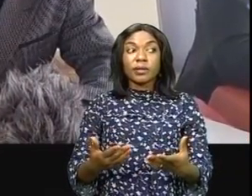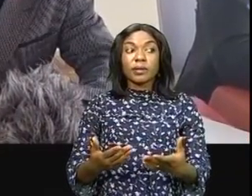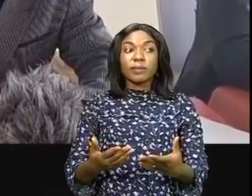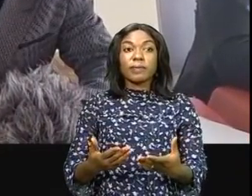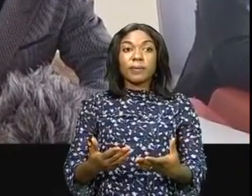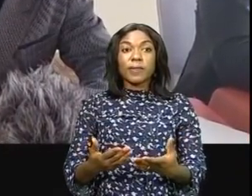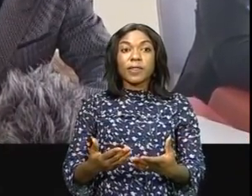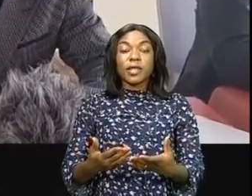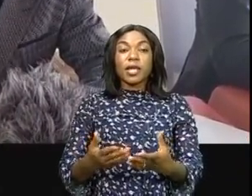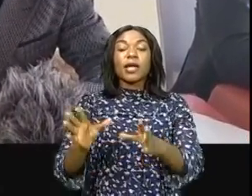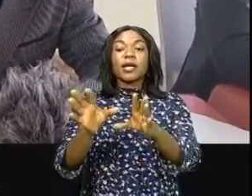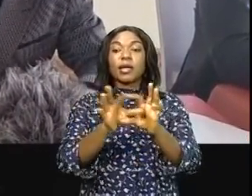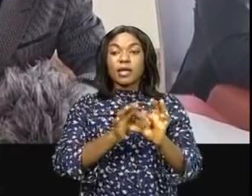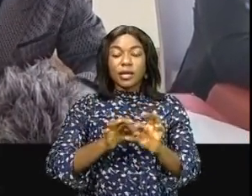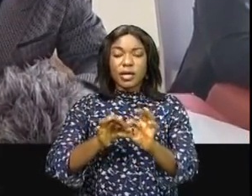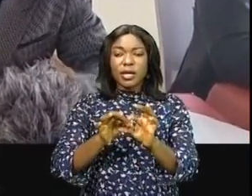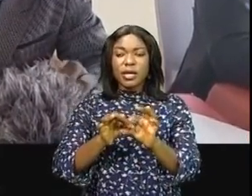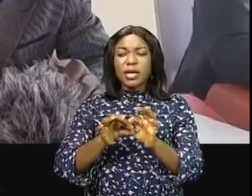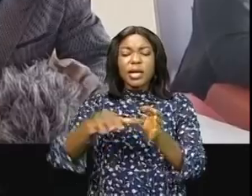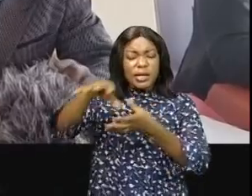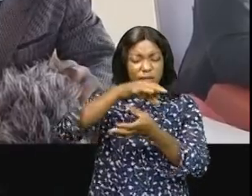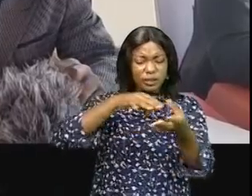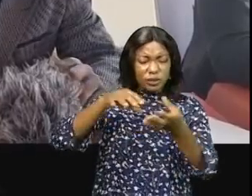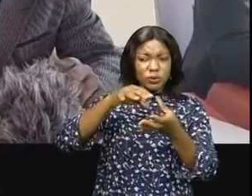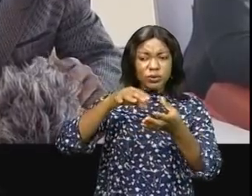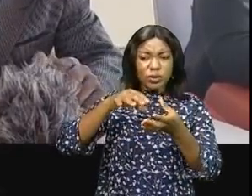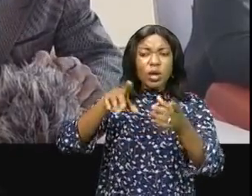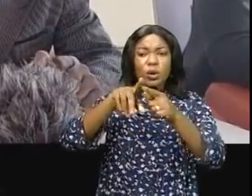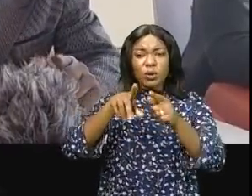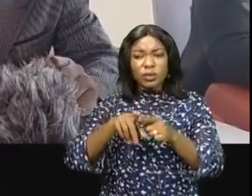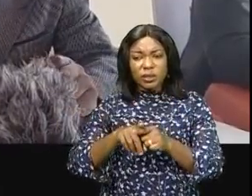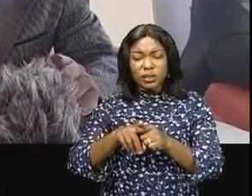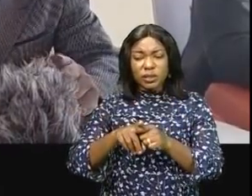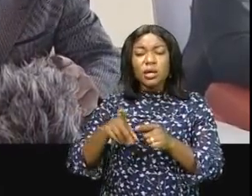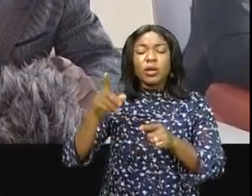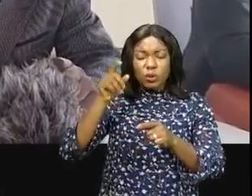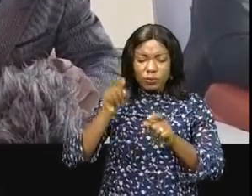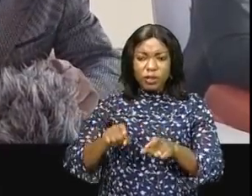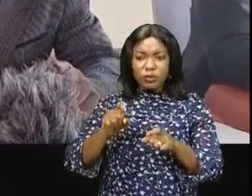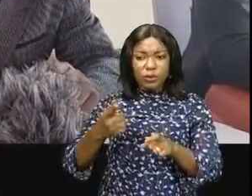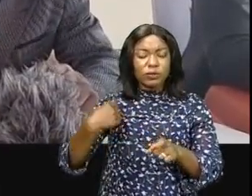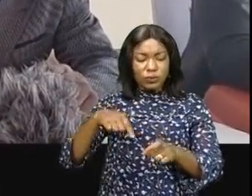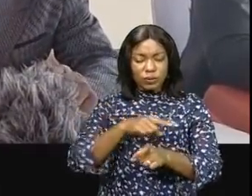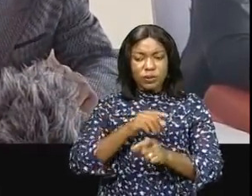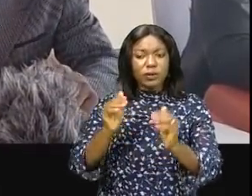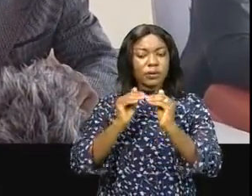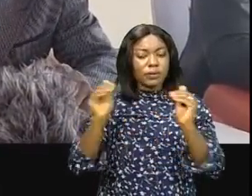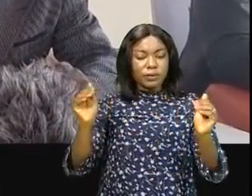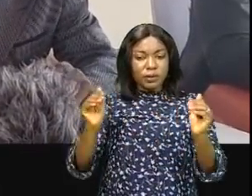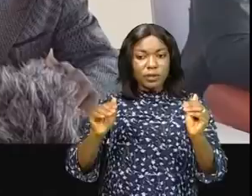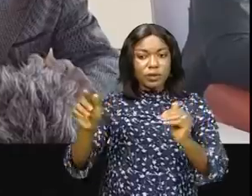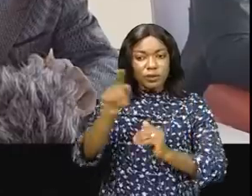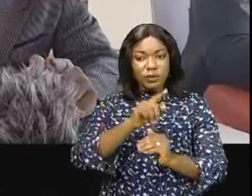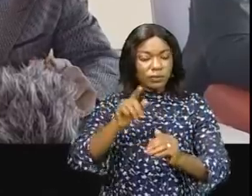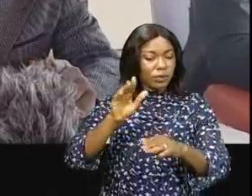les climats sécuritaires qui prévont dans la ville il y a lieu de vous apaiser et aucun de vos chevets ne